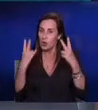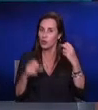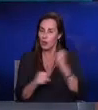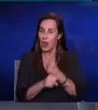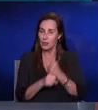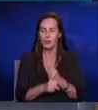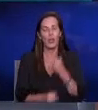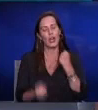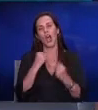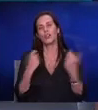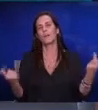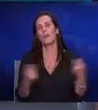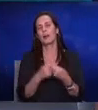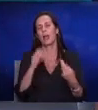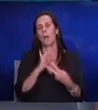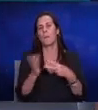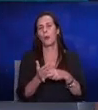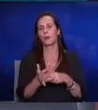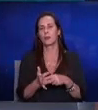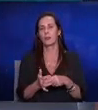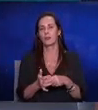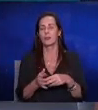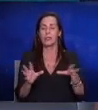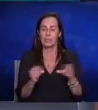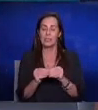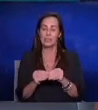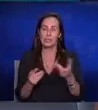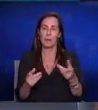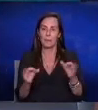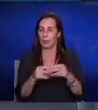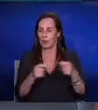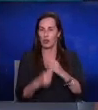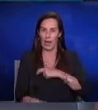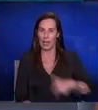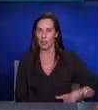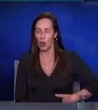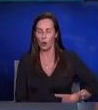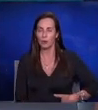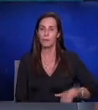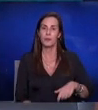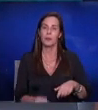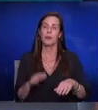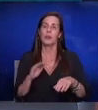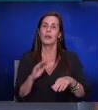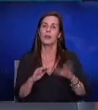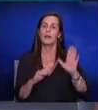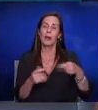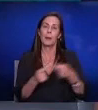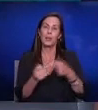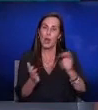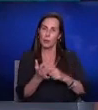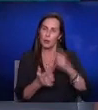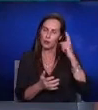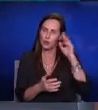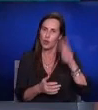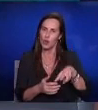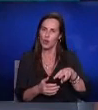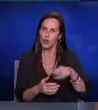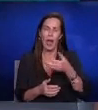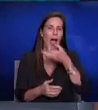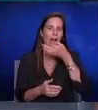פוליטית זה בצד ההצעה, זה נושא של הרשויות המקומיות בצד הביקוש, אני חושב שיש התוות מס מאוד מאוד